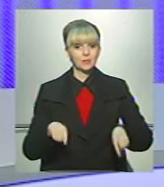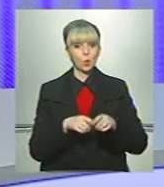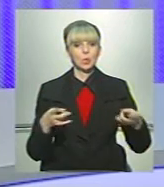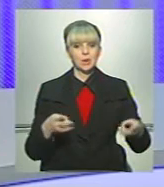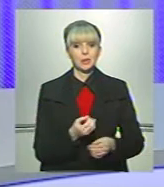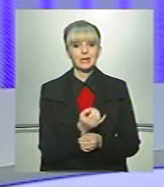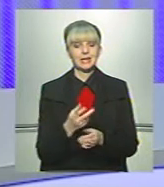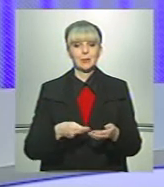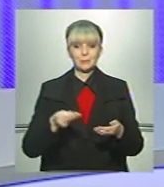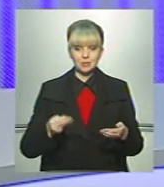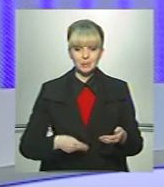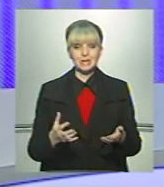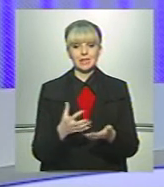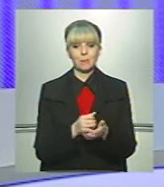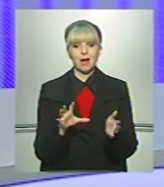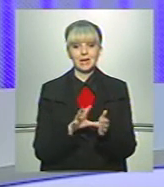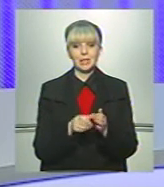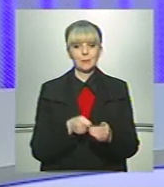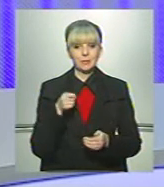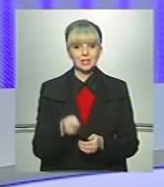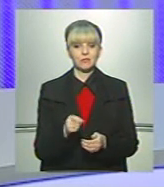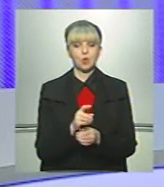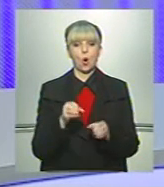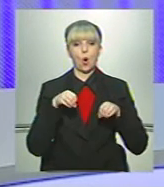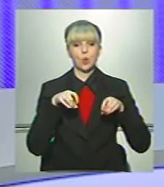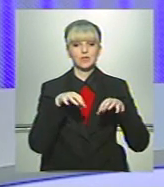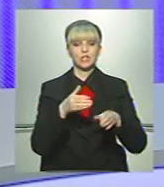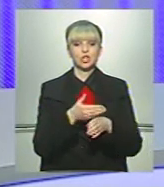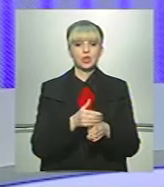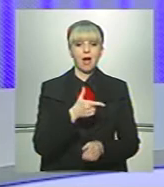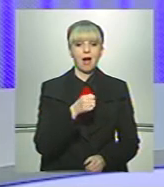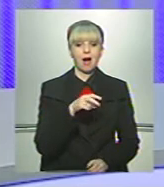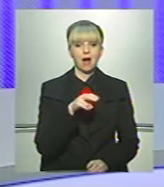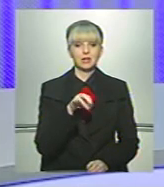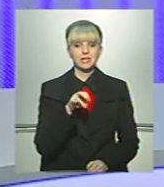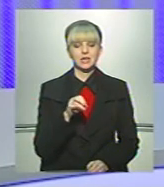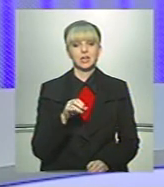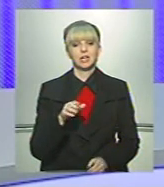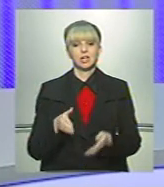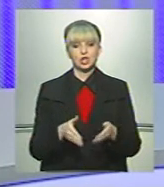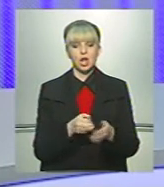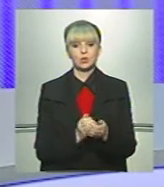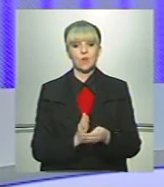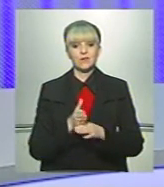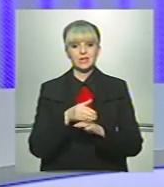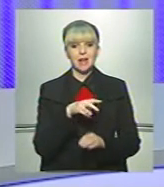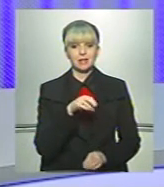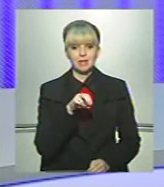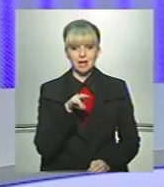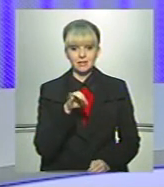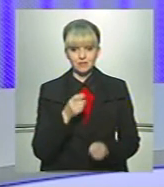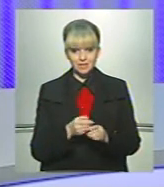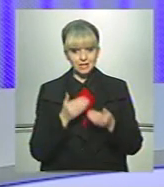необхідну кількість підписів набрала електронна петиція щодо освітлення частини галицького шляху до в'їзду в Ленківці. Ці електронні